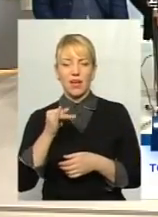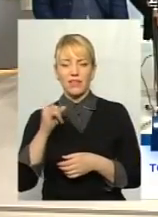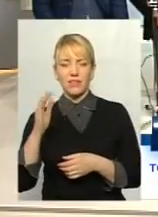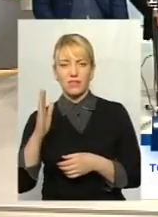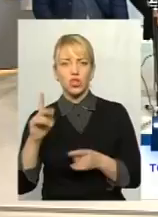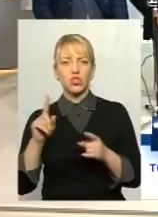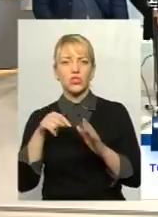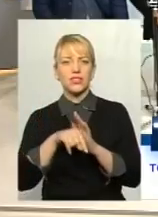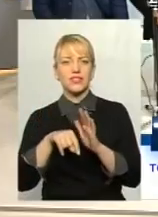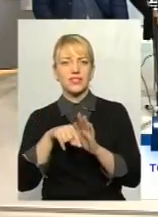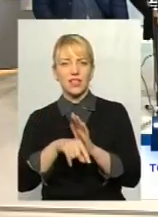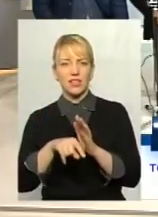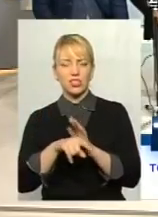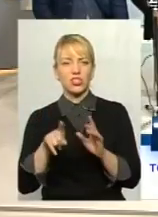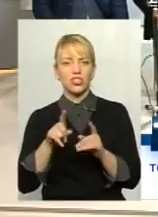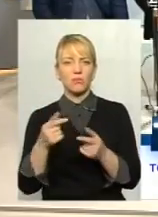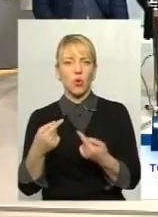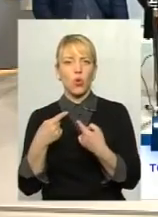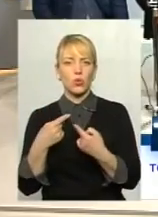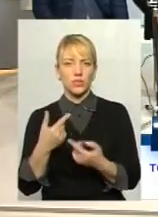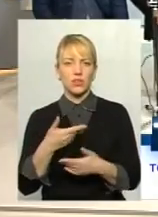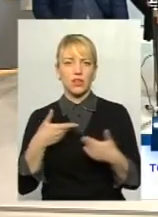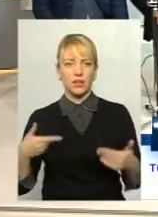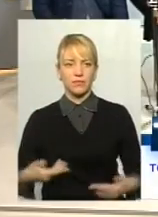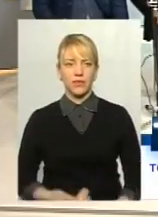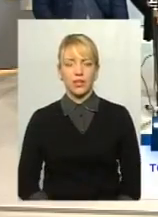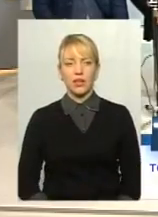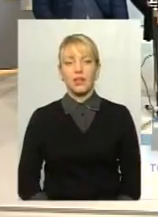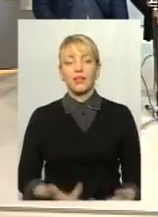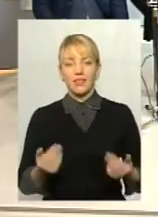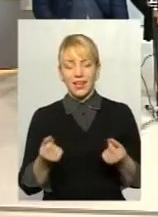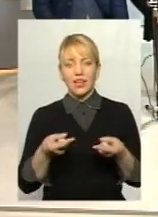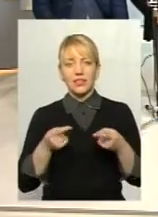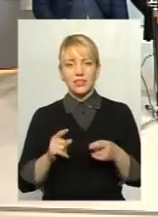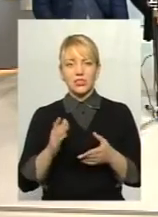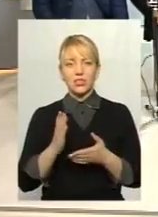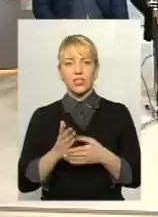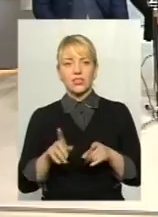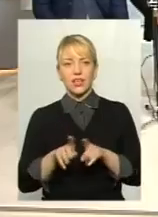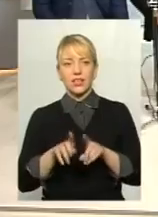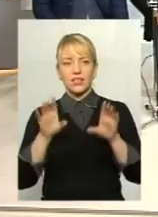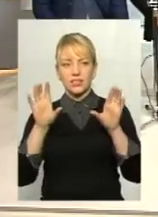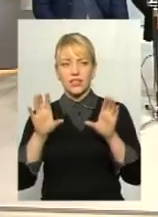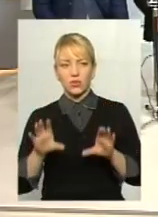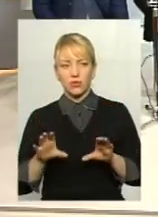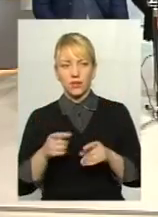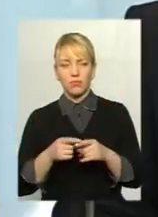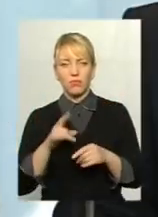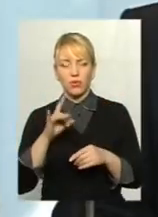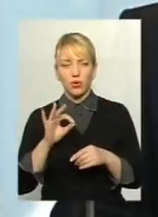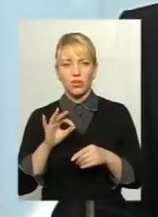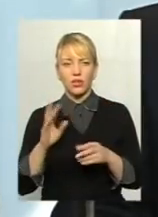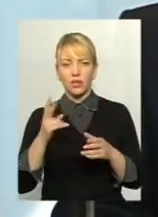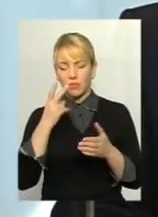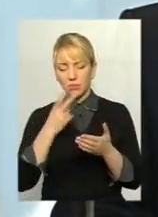значить, і чим воно грозить нам. Ну, дивіться, дійсно є сьогодні закон. Що це таке? Який передбачає